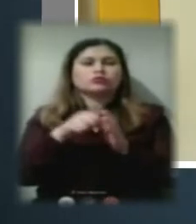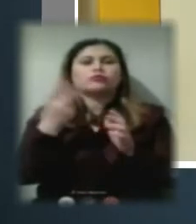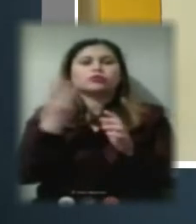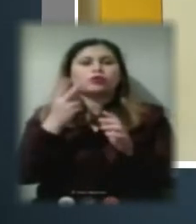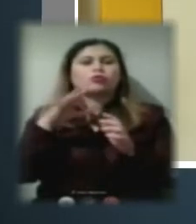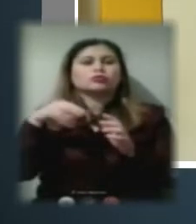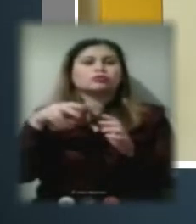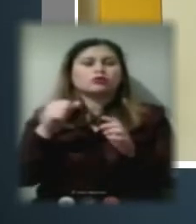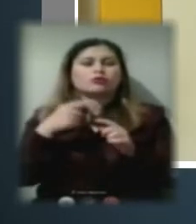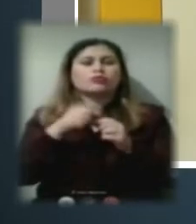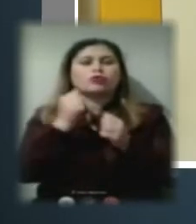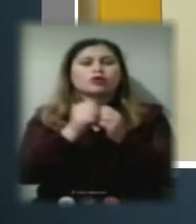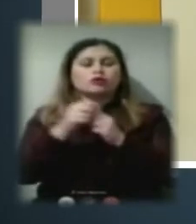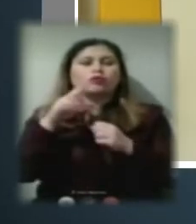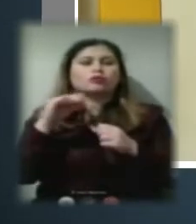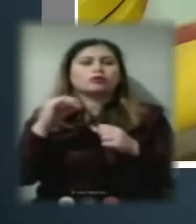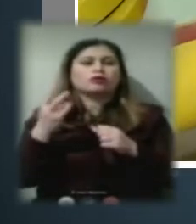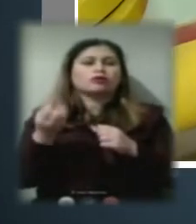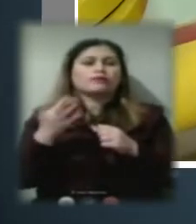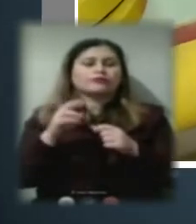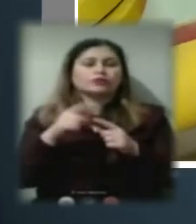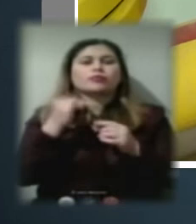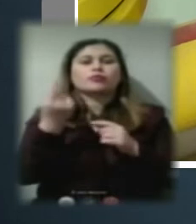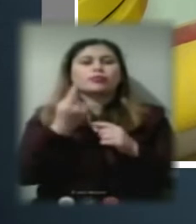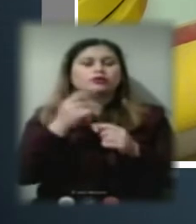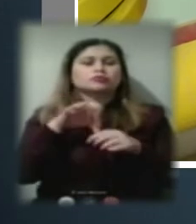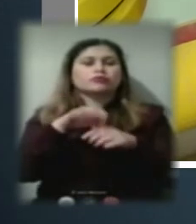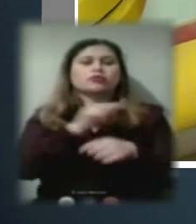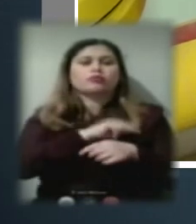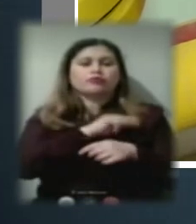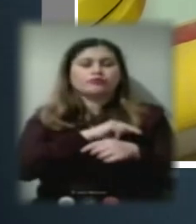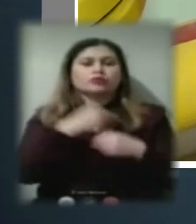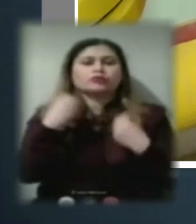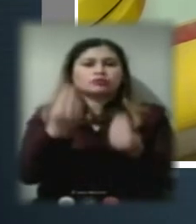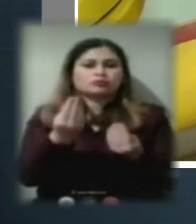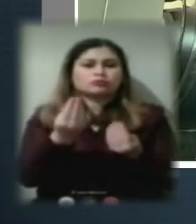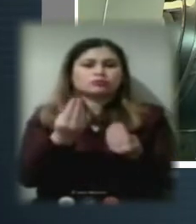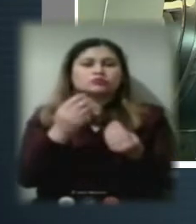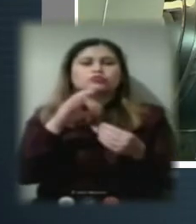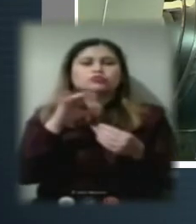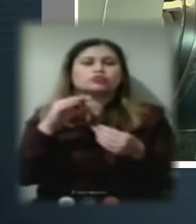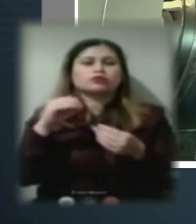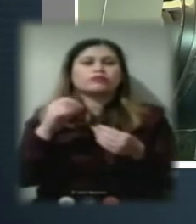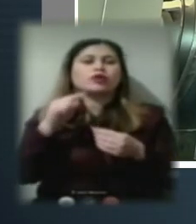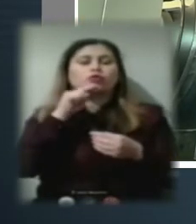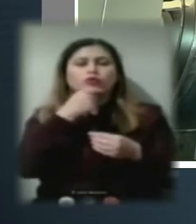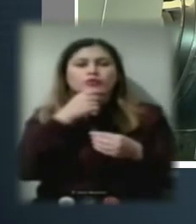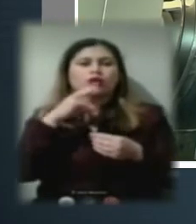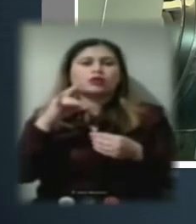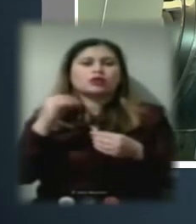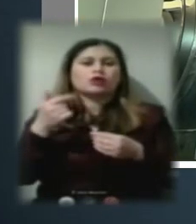котелень. По-перше, проведені роботи дадуть суттєву економію енергоресурсів, газ,